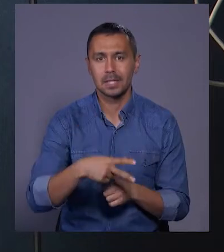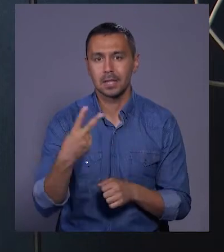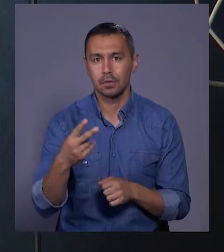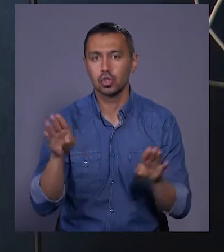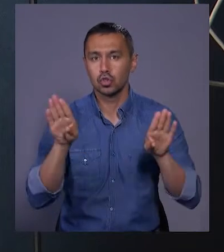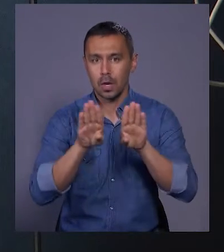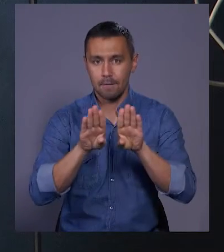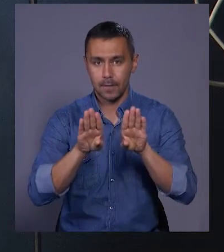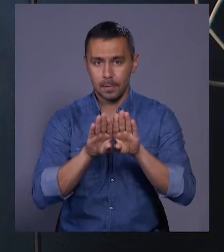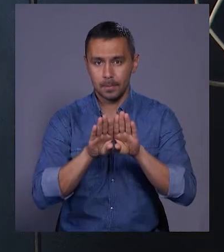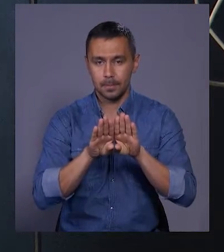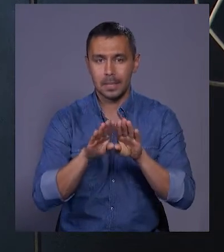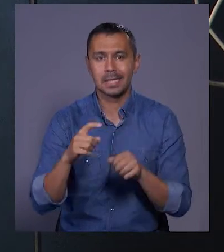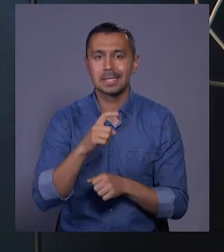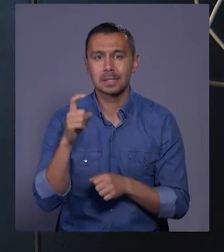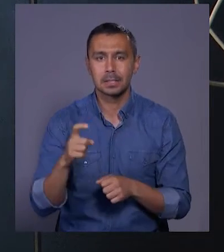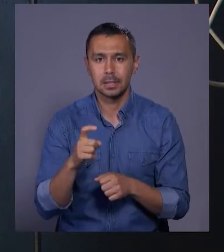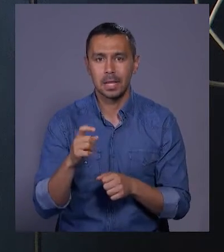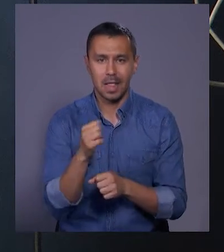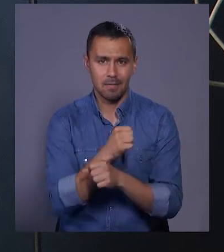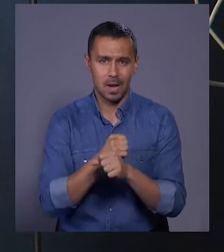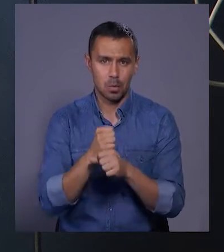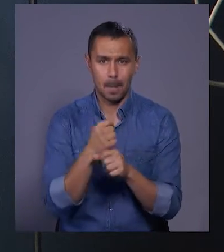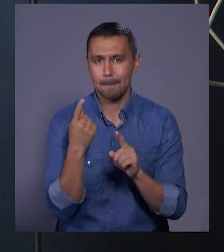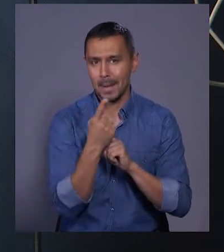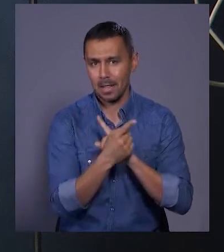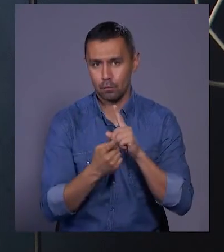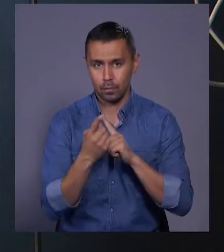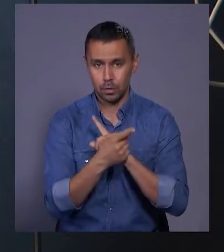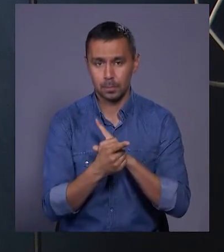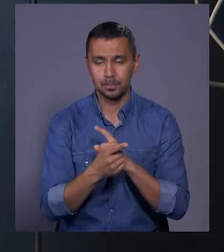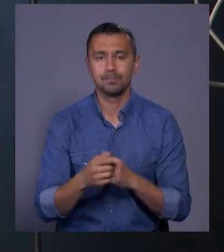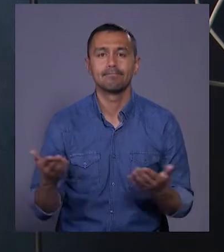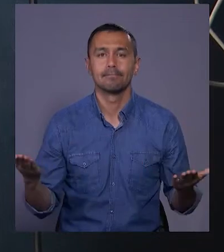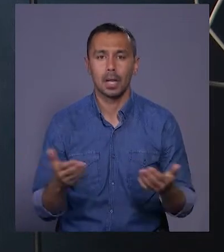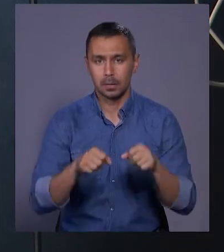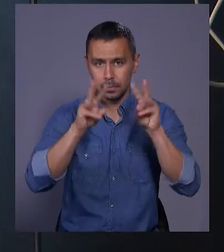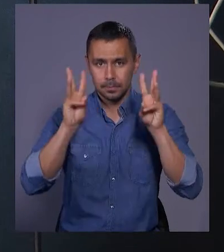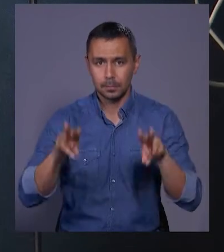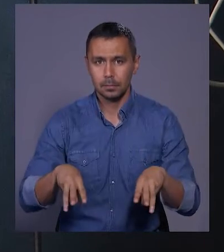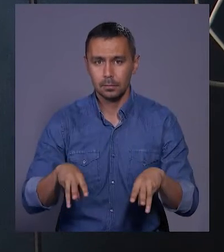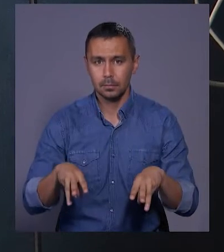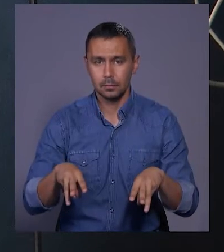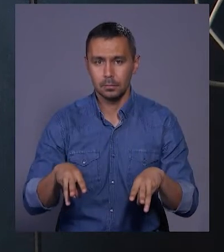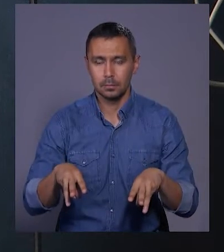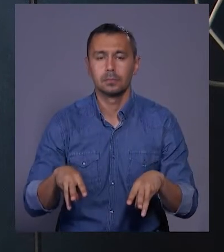шафи з інвекторними придворювачами, які забезпечать